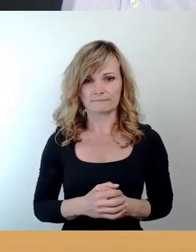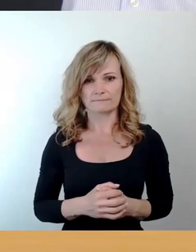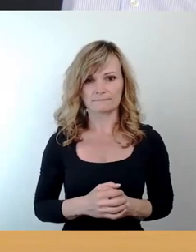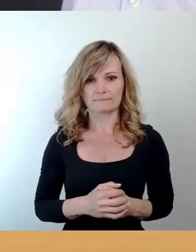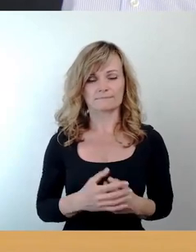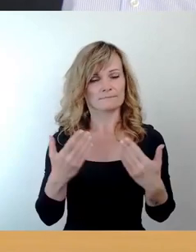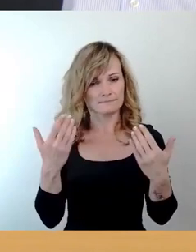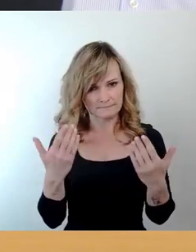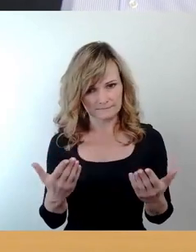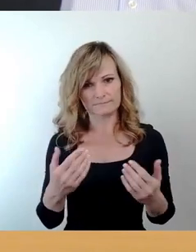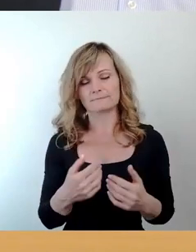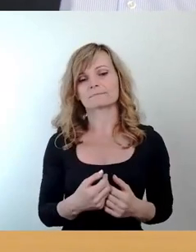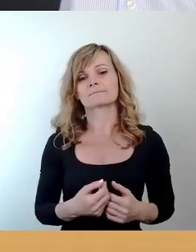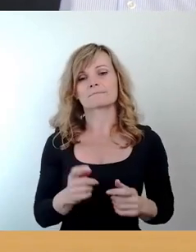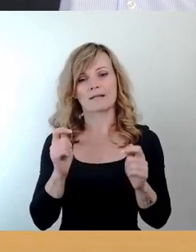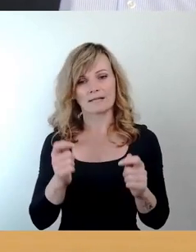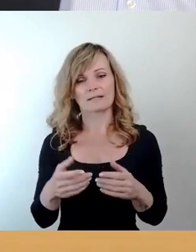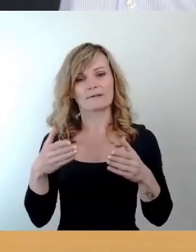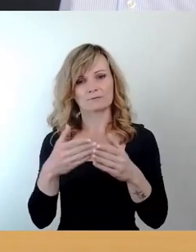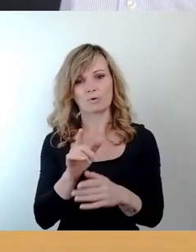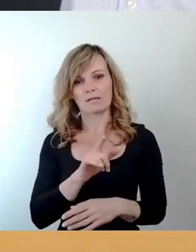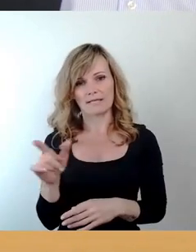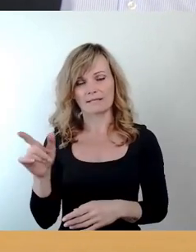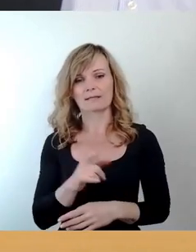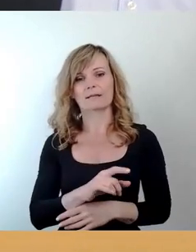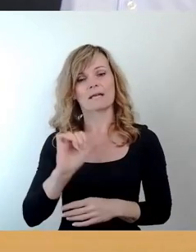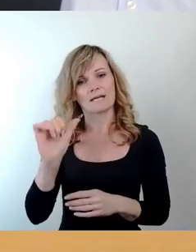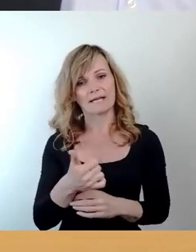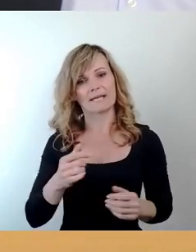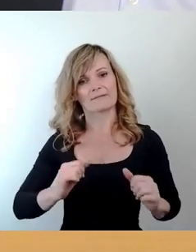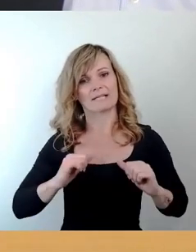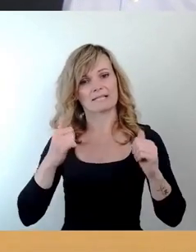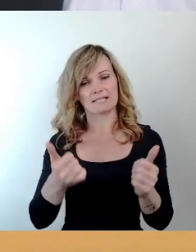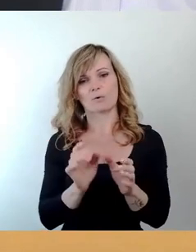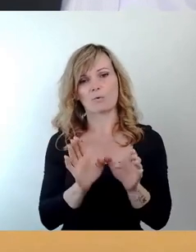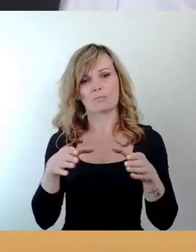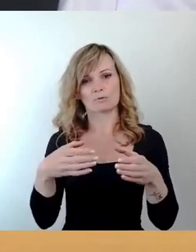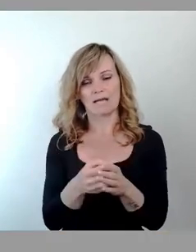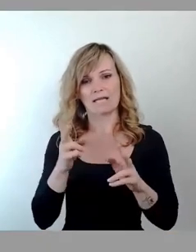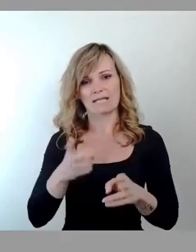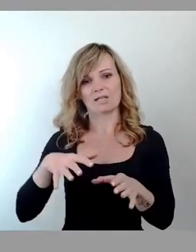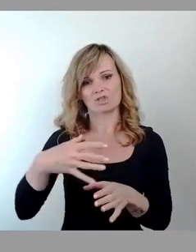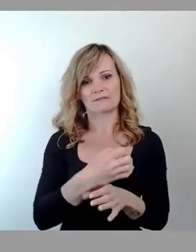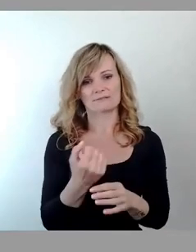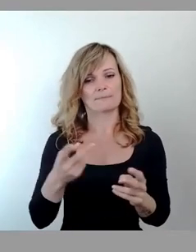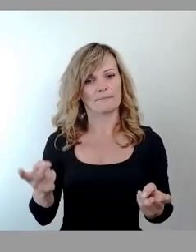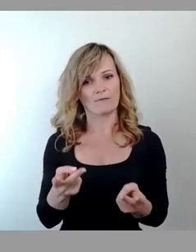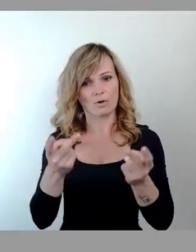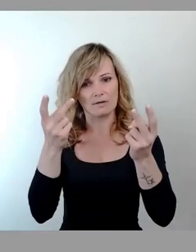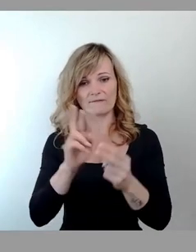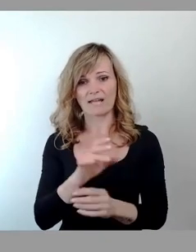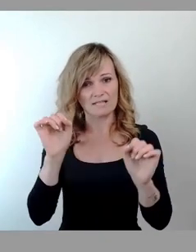Das ist der Antrag Fraktion Die Linke, Revitalisierung kommunaler Liegenschaften befördern. Wer hier zustimmen kann, bitte ich um das Stimmzeichen.